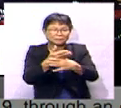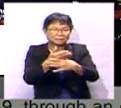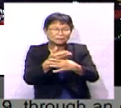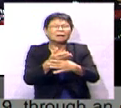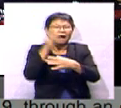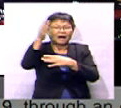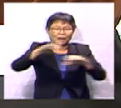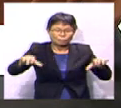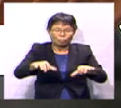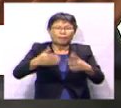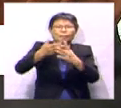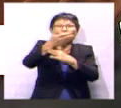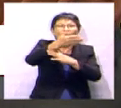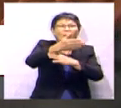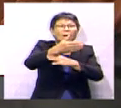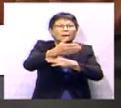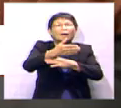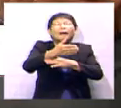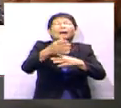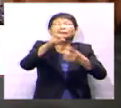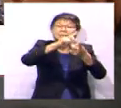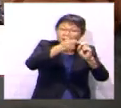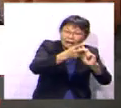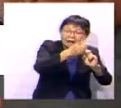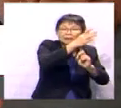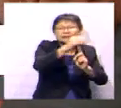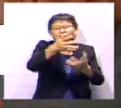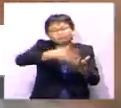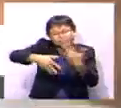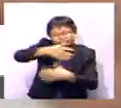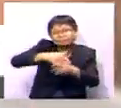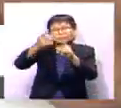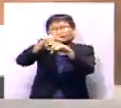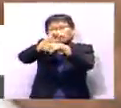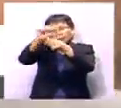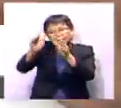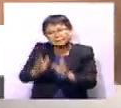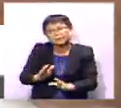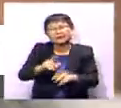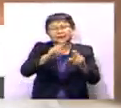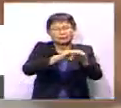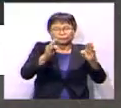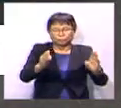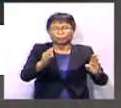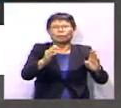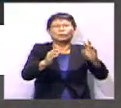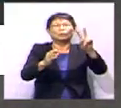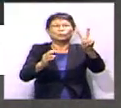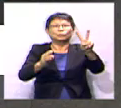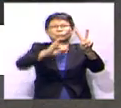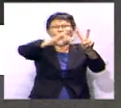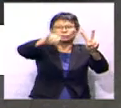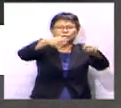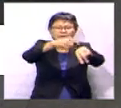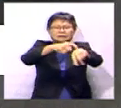akan dijalankan melalui platform digital dan secara interaktif kepada pekerjanya bagi tempoh 2 juta jam